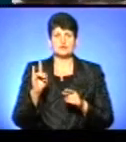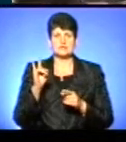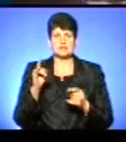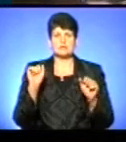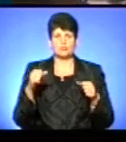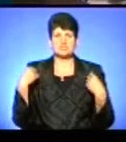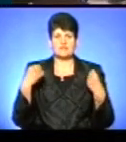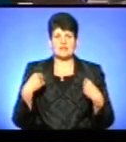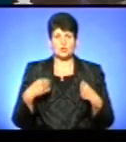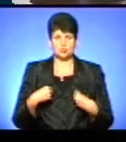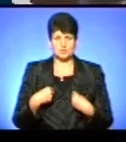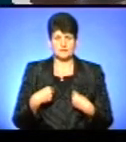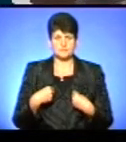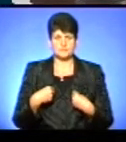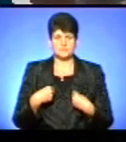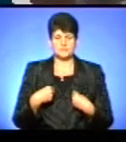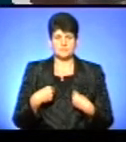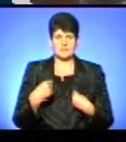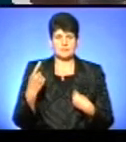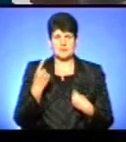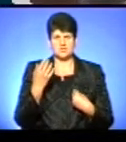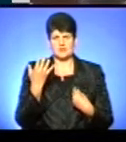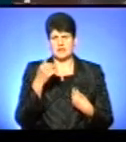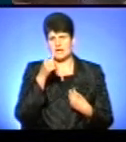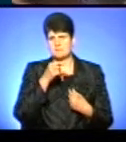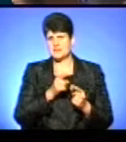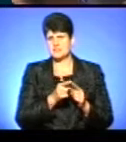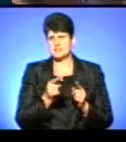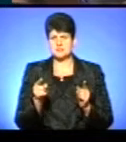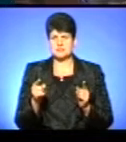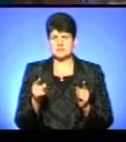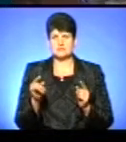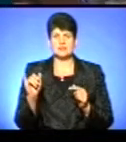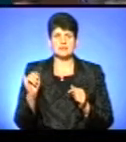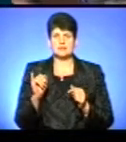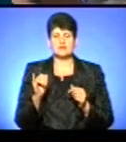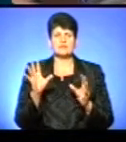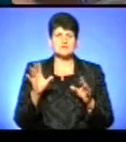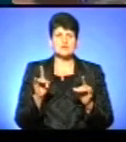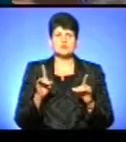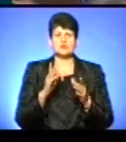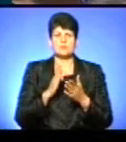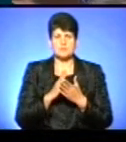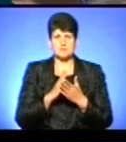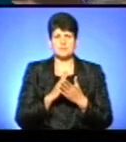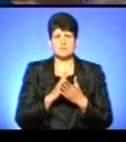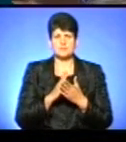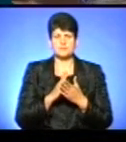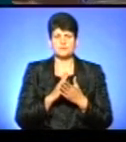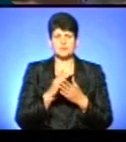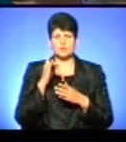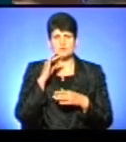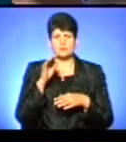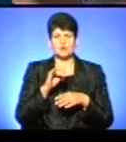можна вдягнути в перші декілька місяців її народження. Все, що має дбати про шкіру